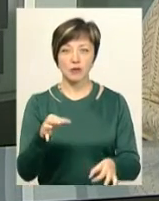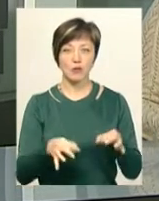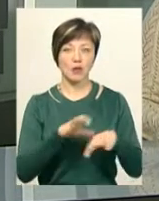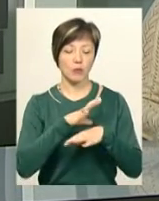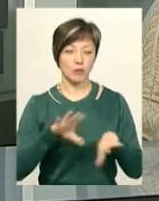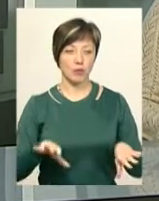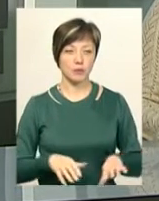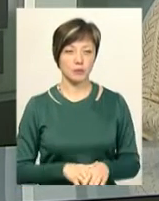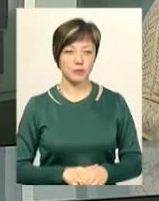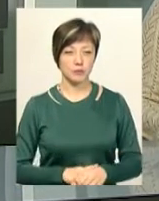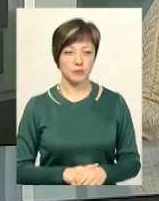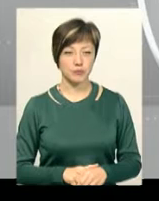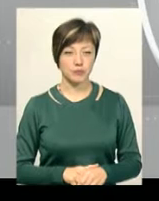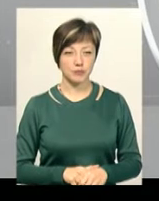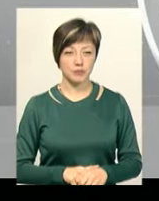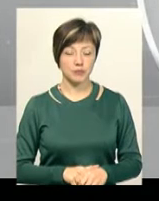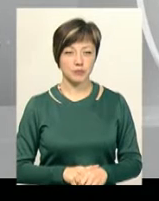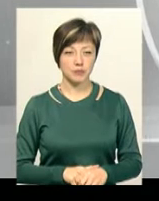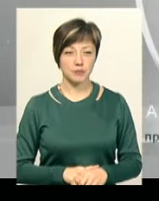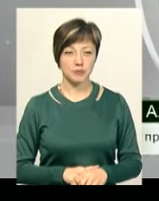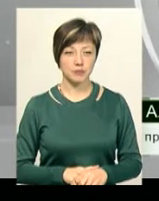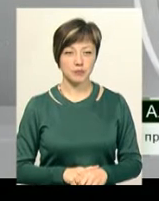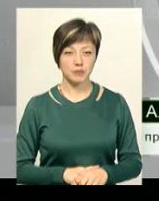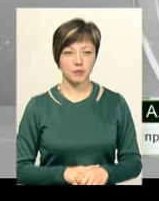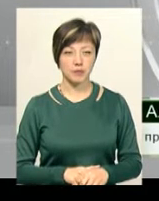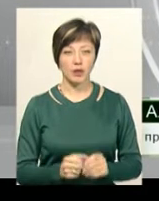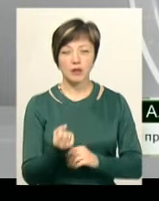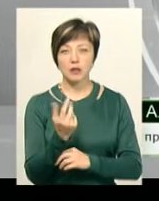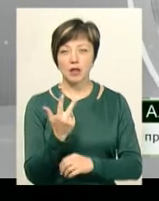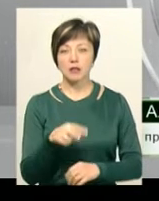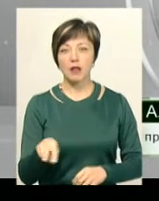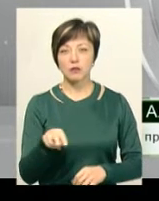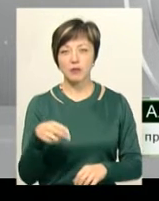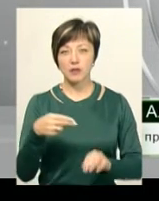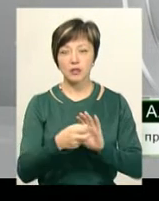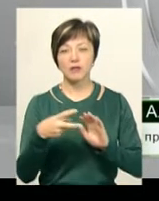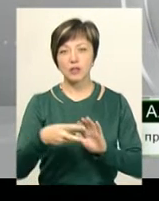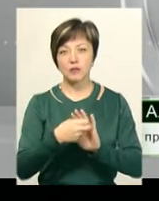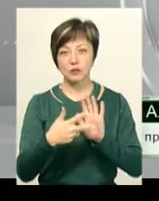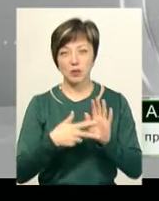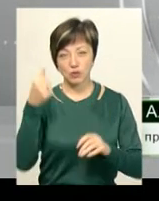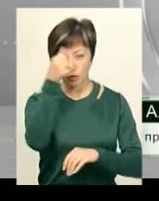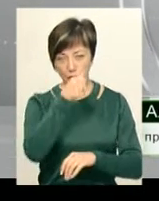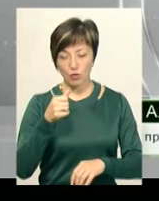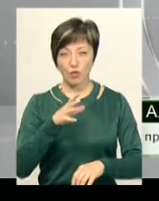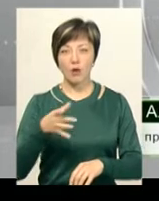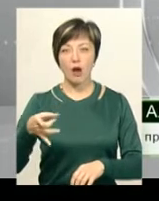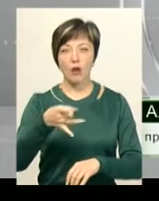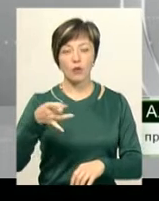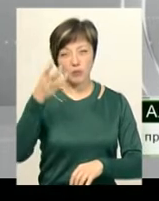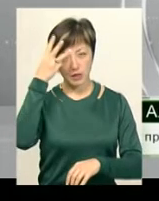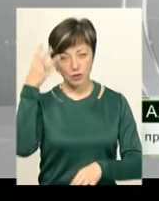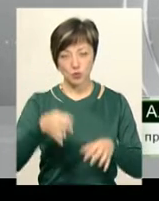не було. 13 листопада 2018 року Хмельницьким міськрайонним судом було розглянуто та